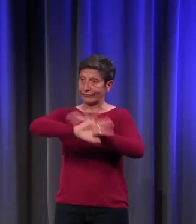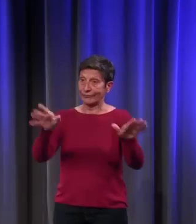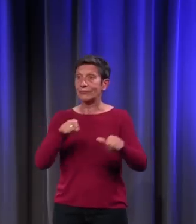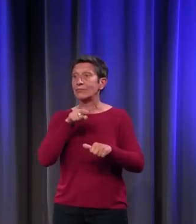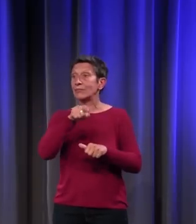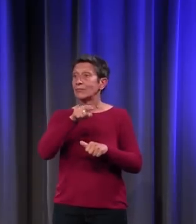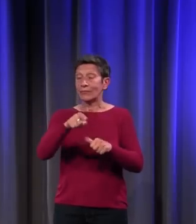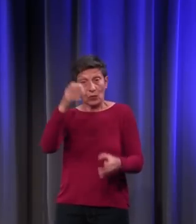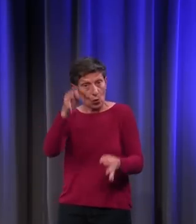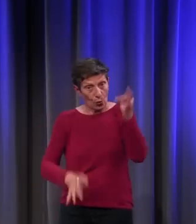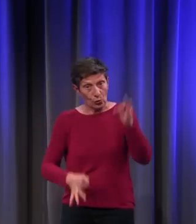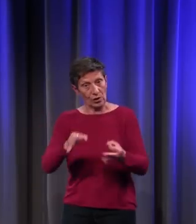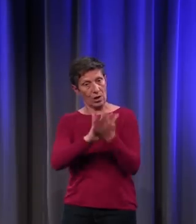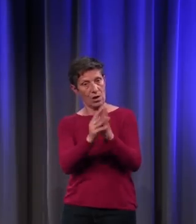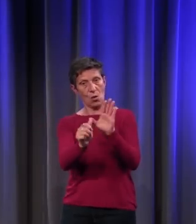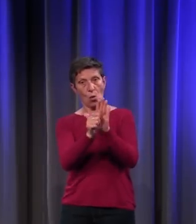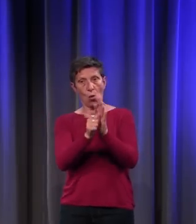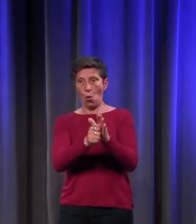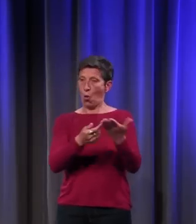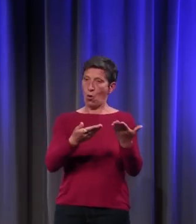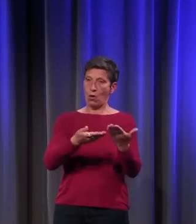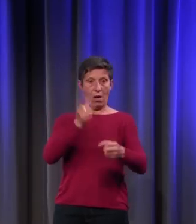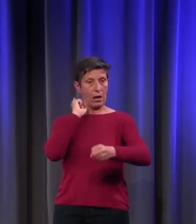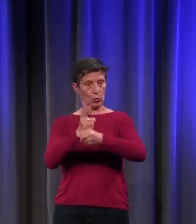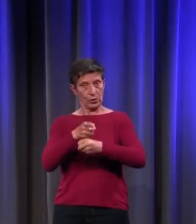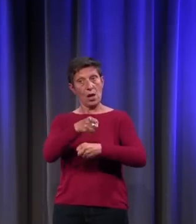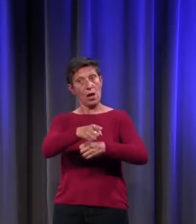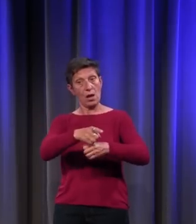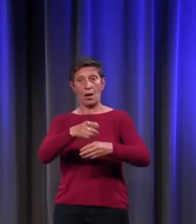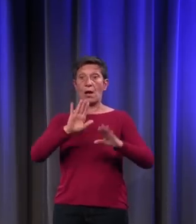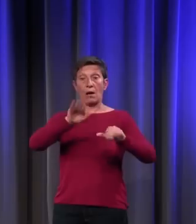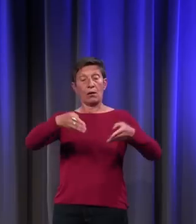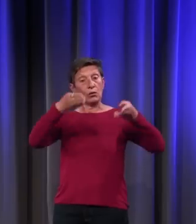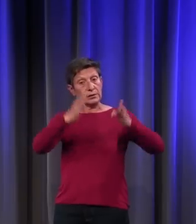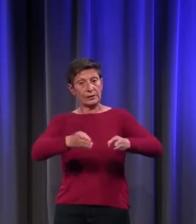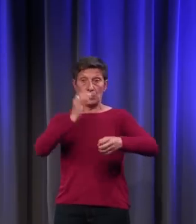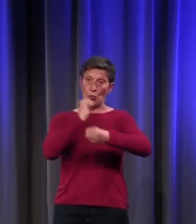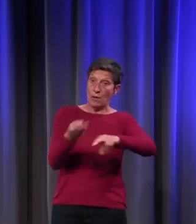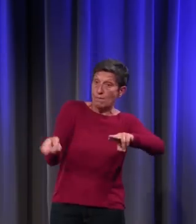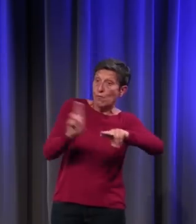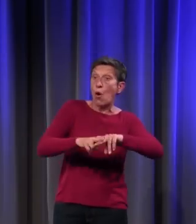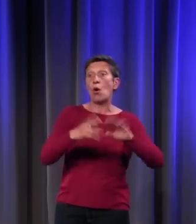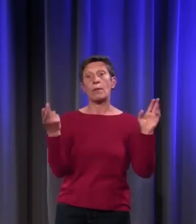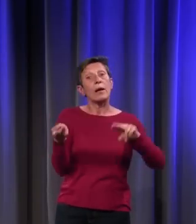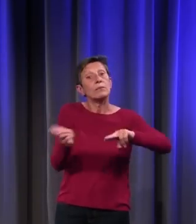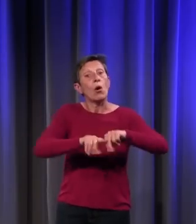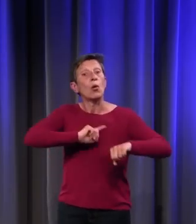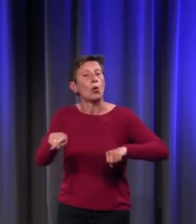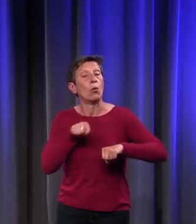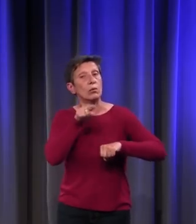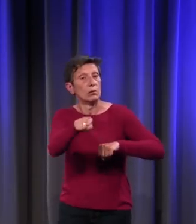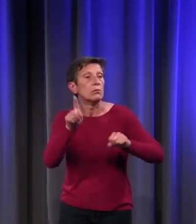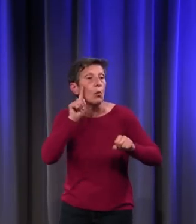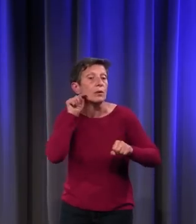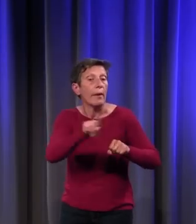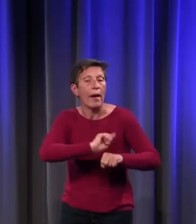tout le procès, condamnée à mort, mais on ne l'exécute pas puisqu'elle n'y est pour rien. C'est une actrice, au fond. Elle a remplacé